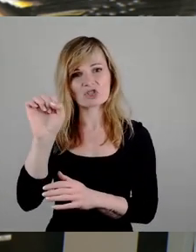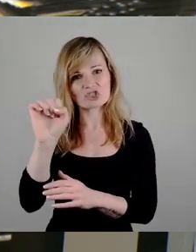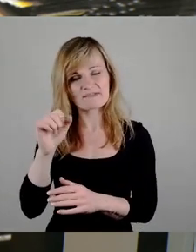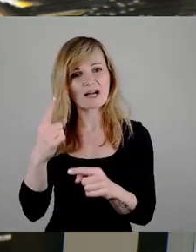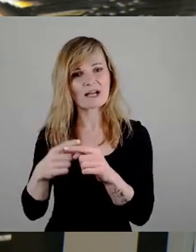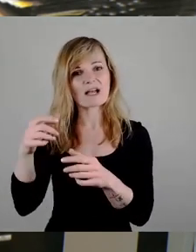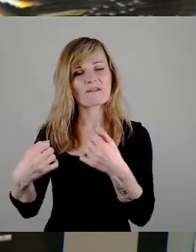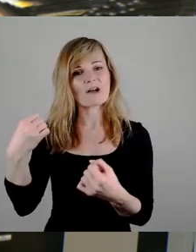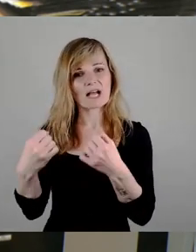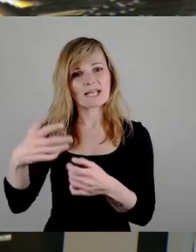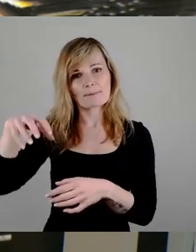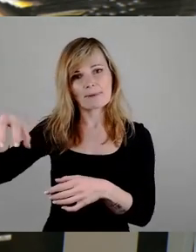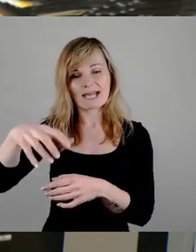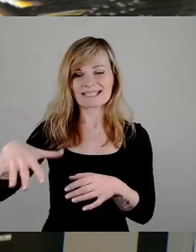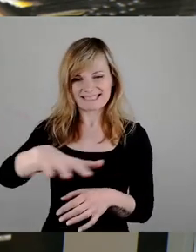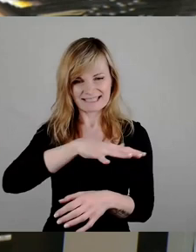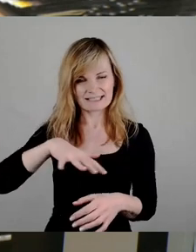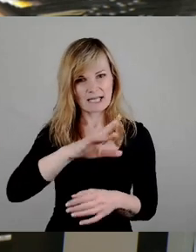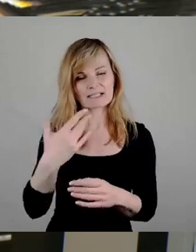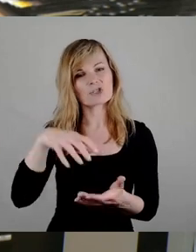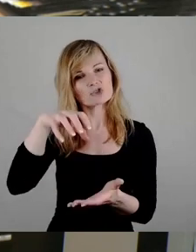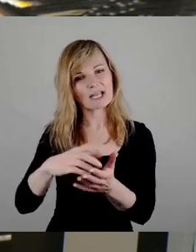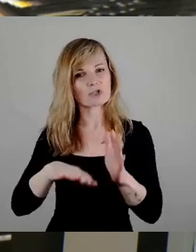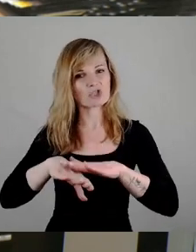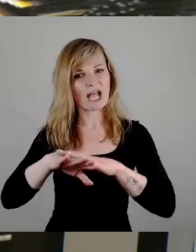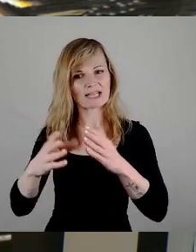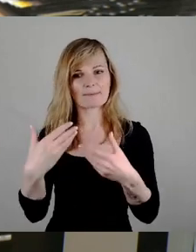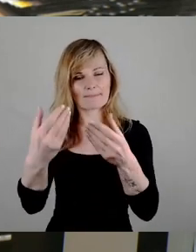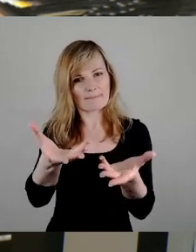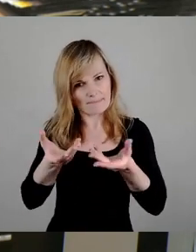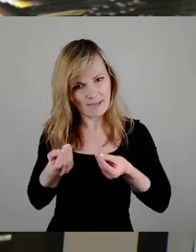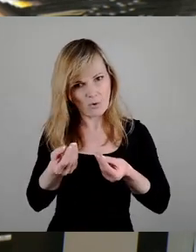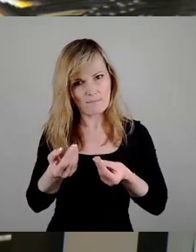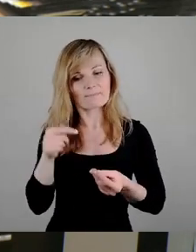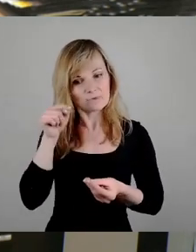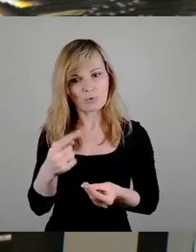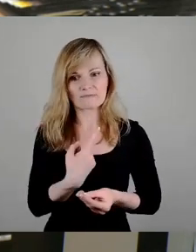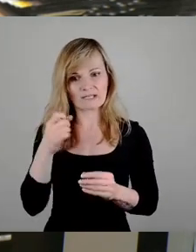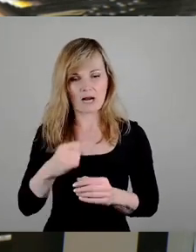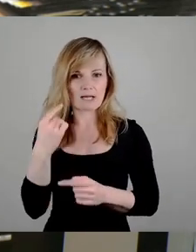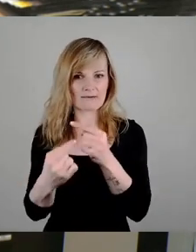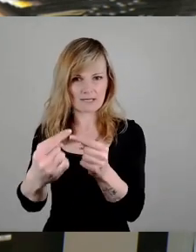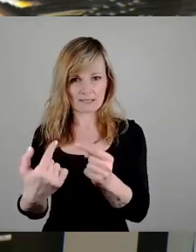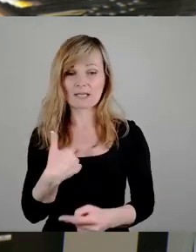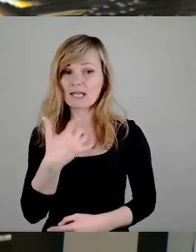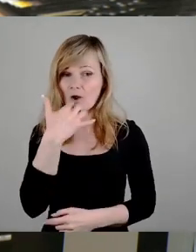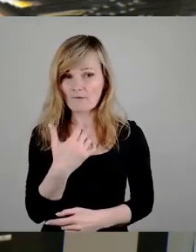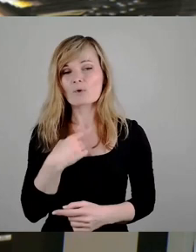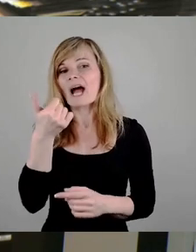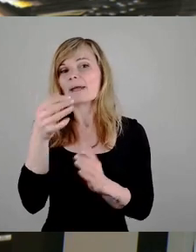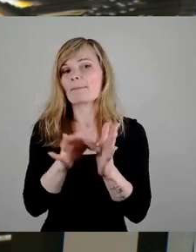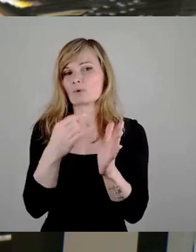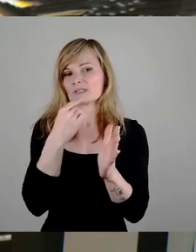ist, dass wir das in städtische Hand bekommen, denn dort können wir entwickeln. Ich hoffe sehr und das will noch einen Punkt sagen, das